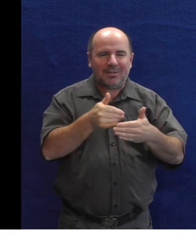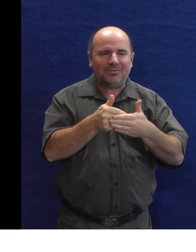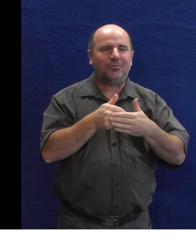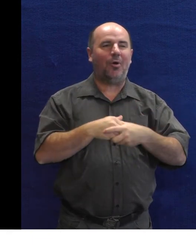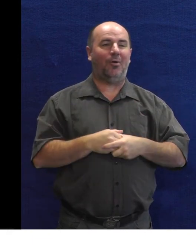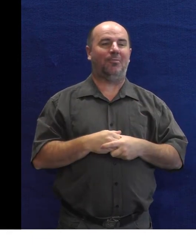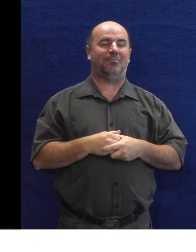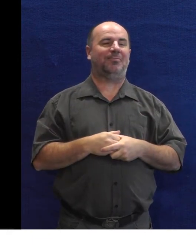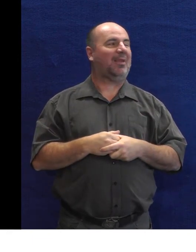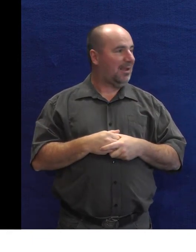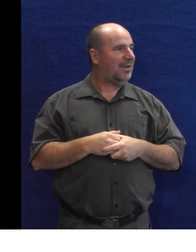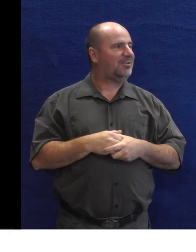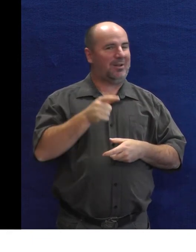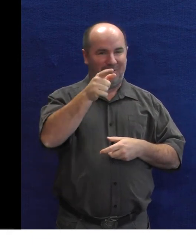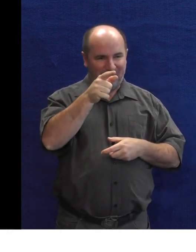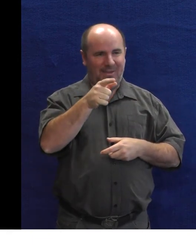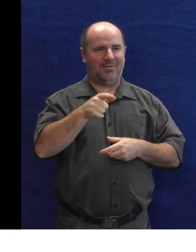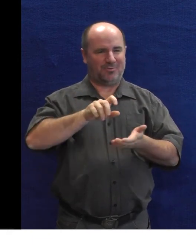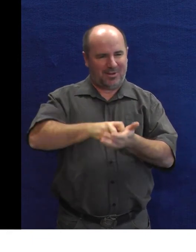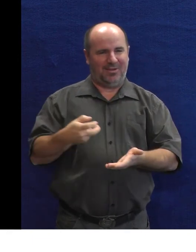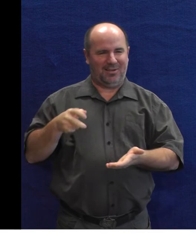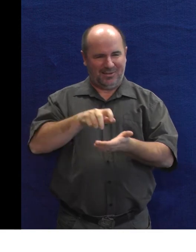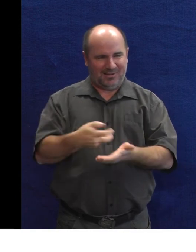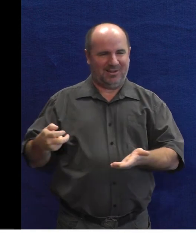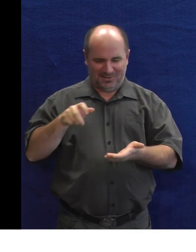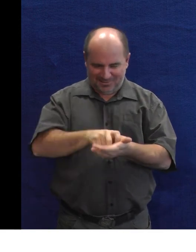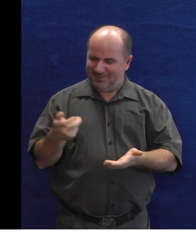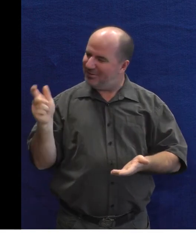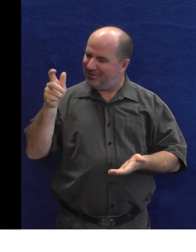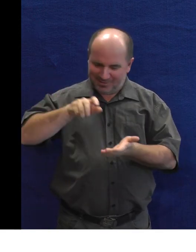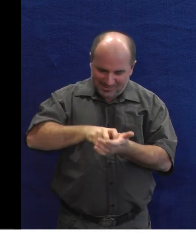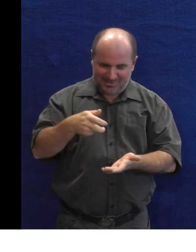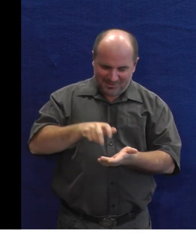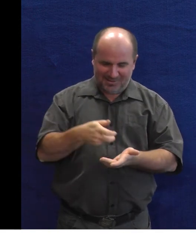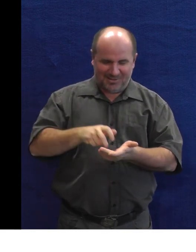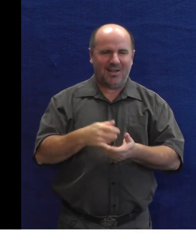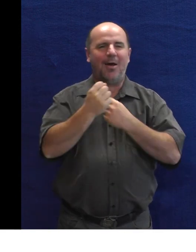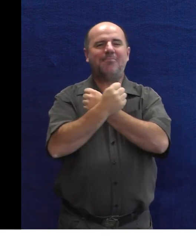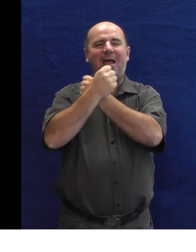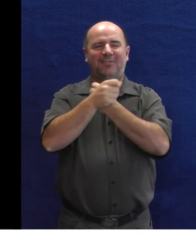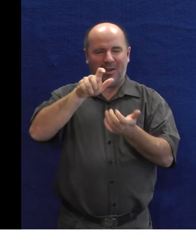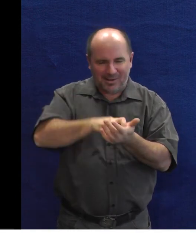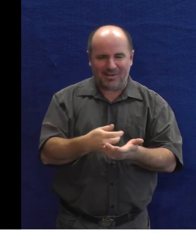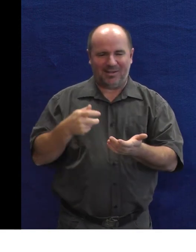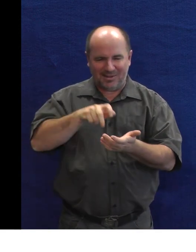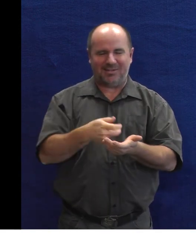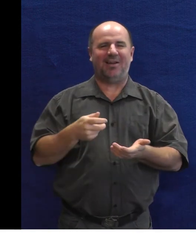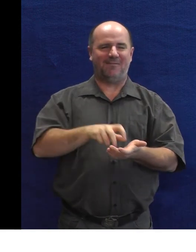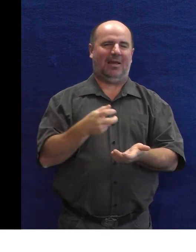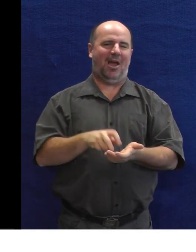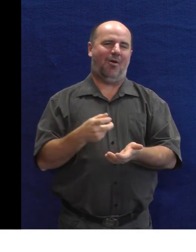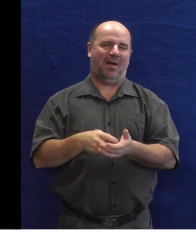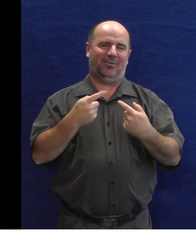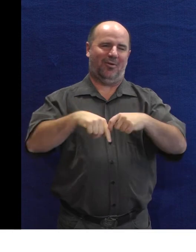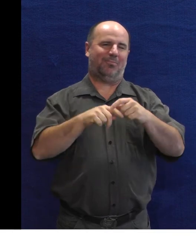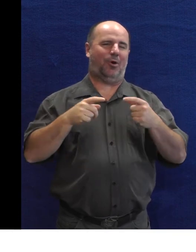vám napěče perníčky, tak si můžete ujídat pivní perníček a být v podstatě jako v